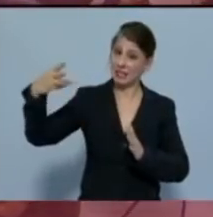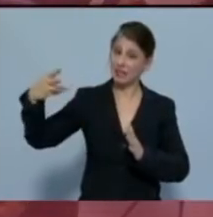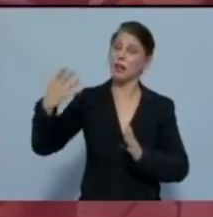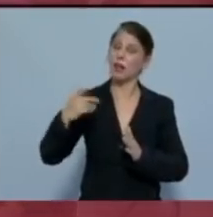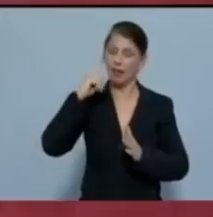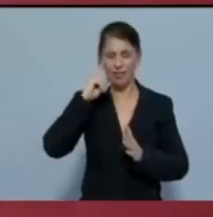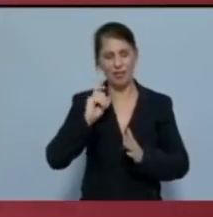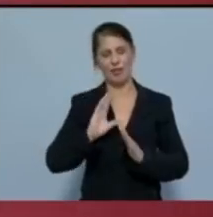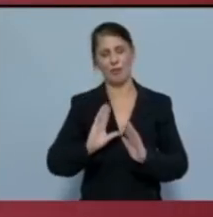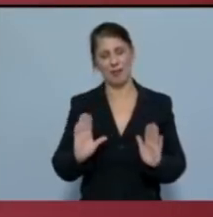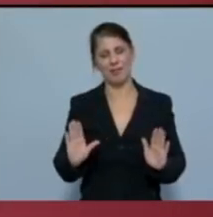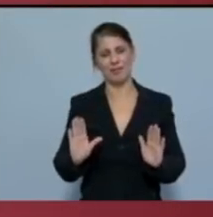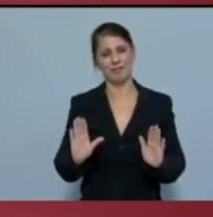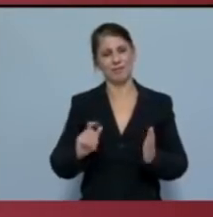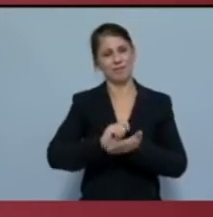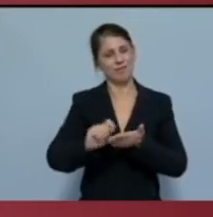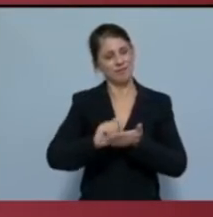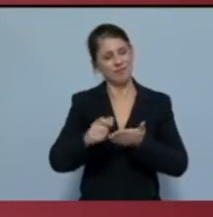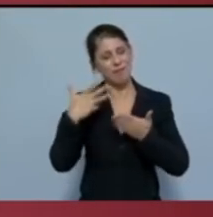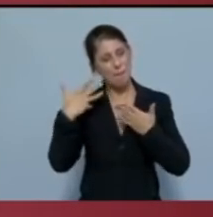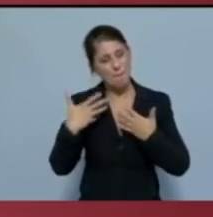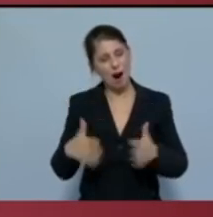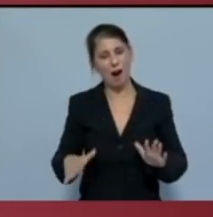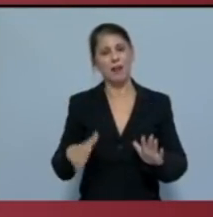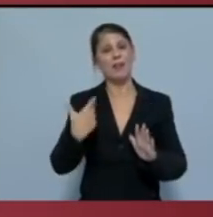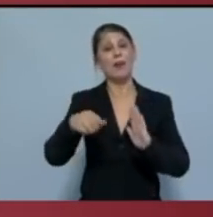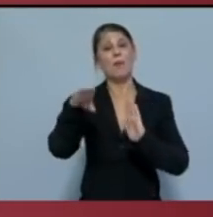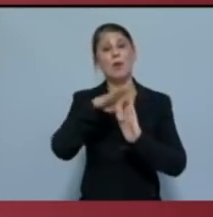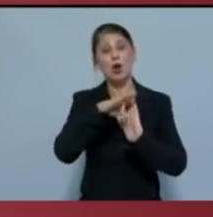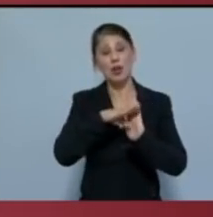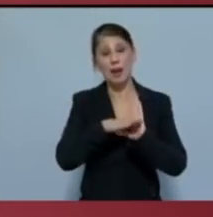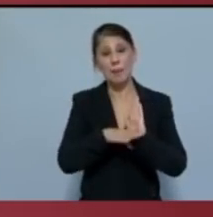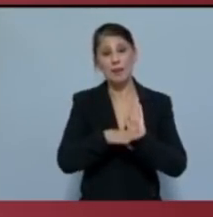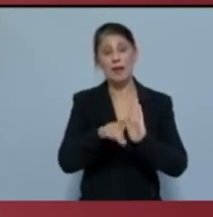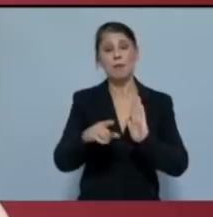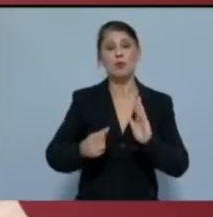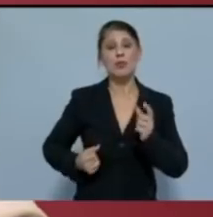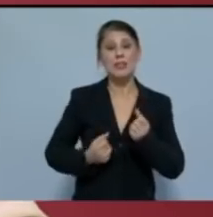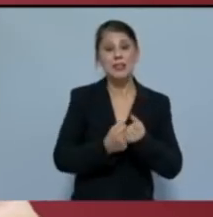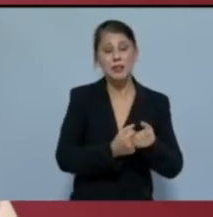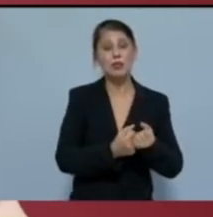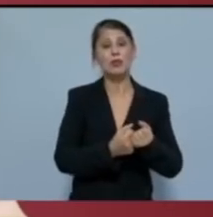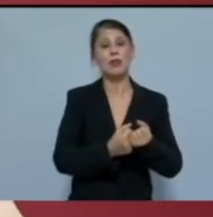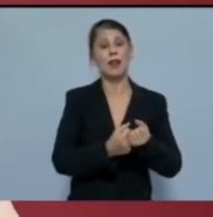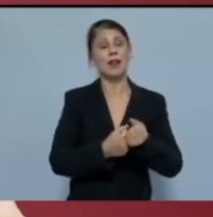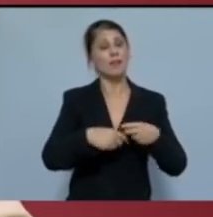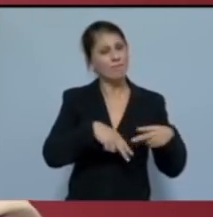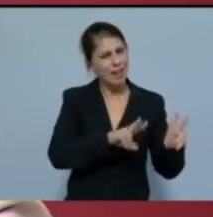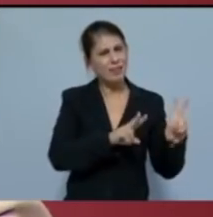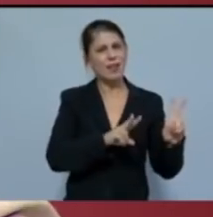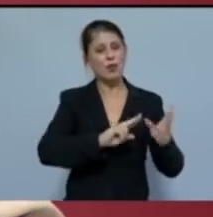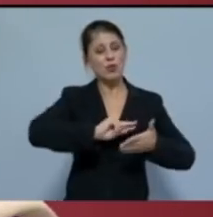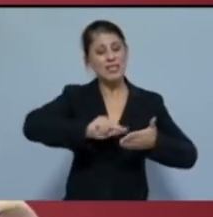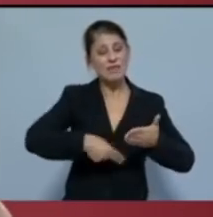δεδομένα, είναι ήδη γραμμένα. Είναι προγράμματα που στηρίζονται και υλοποιούν τις συμβάσεις του